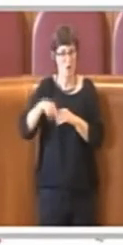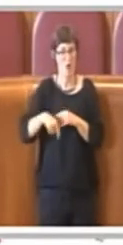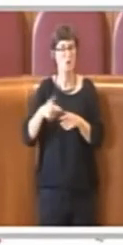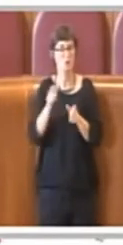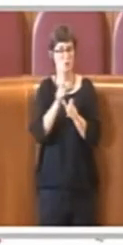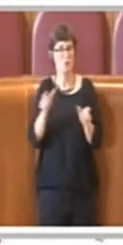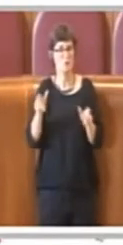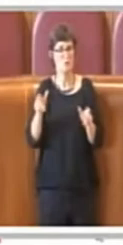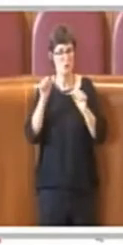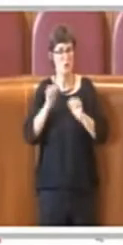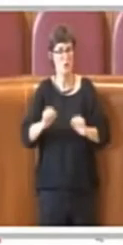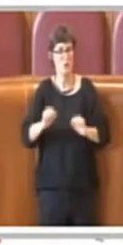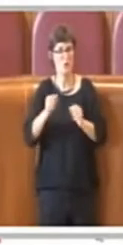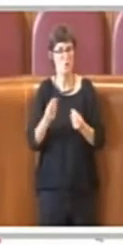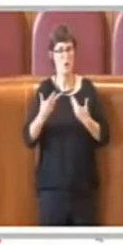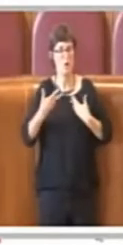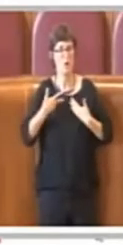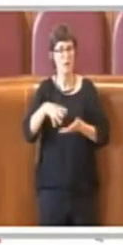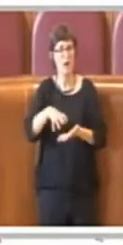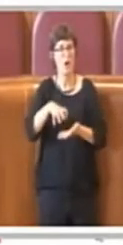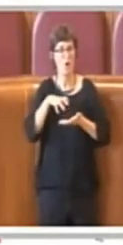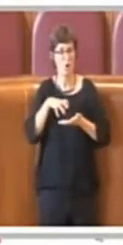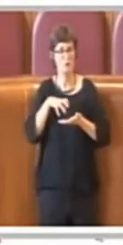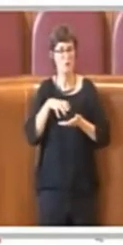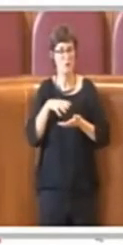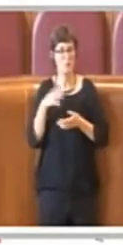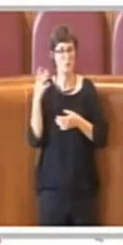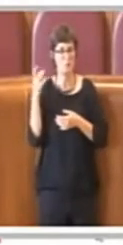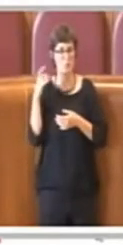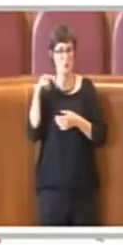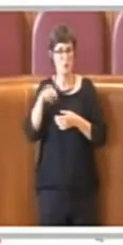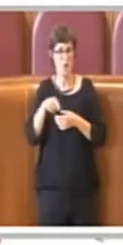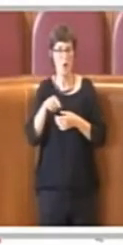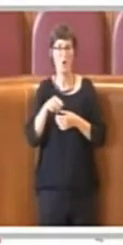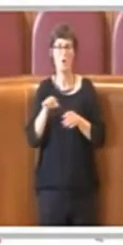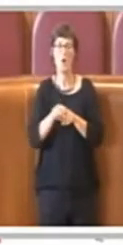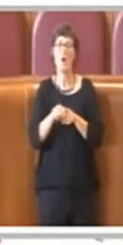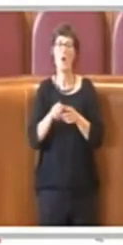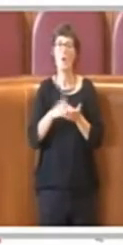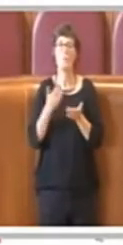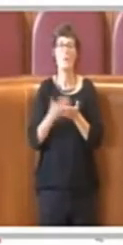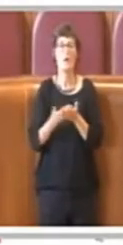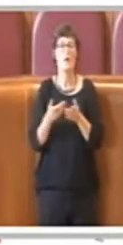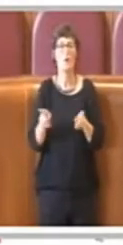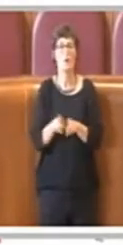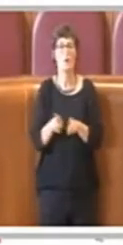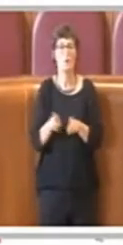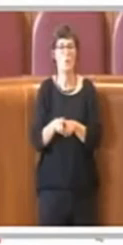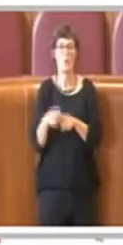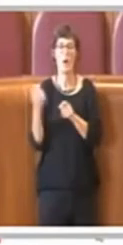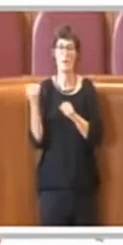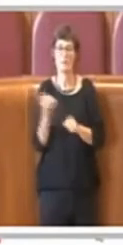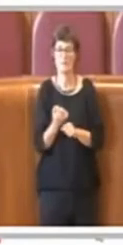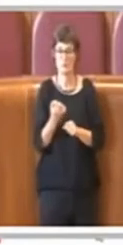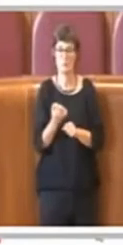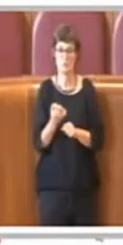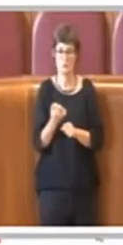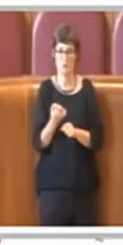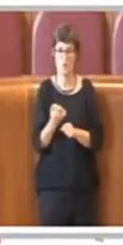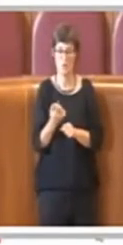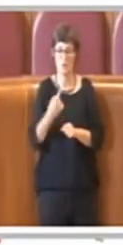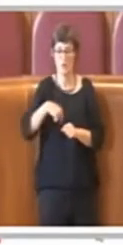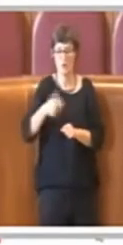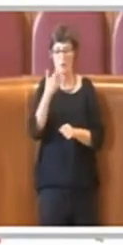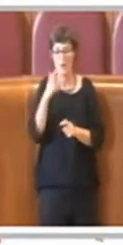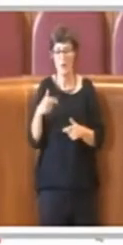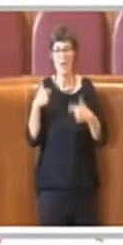al pari delle associazioni. Noi lasciamo uno spazio e un peso equilibrato ai due mondi, proprio con lo scopo